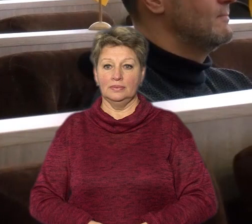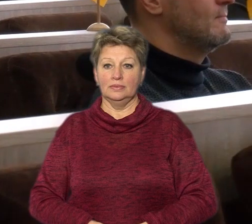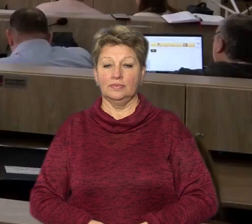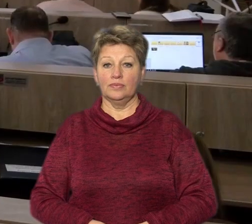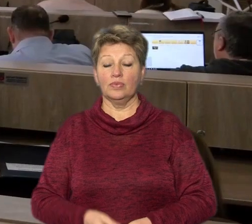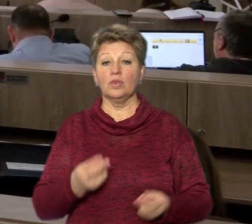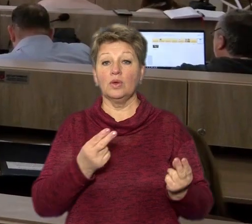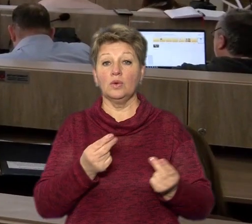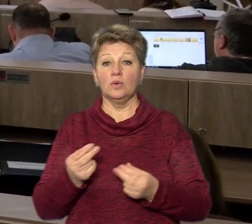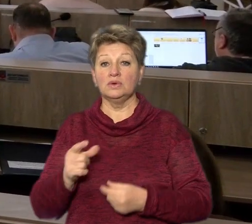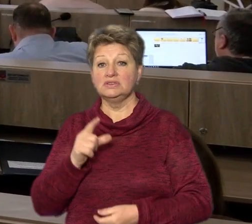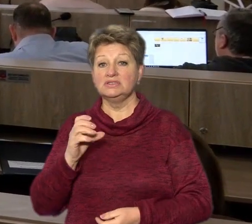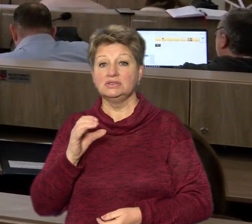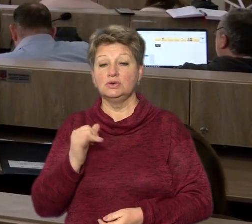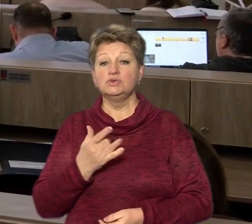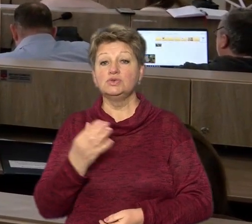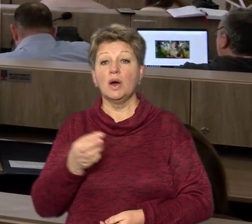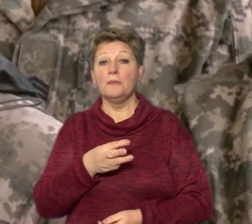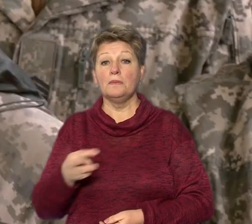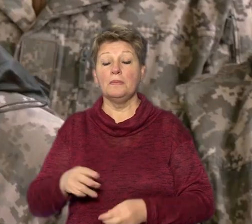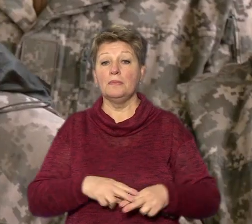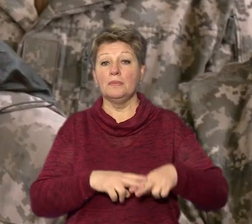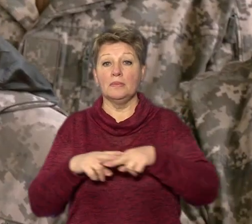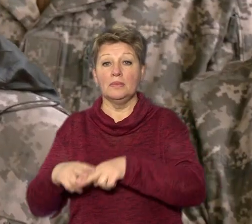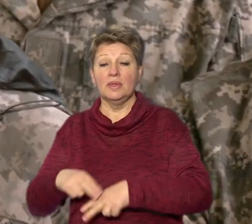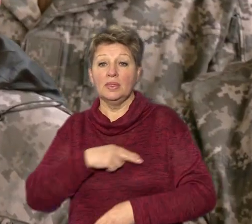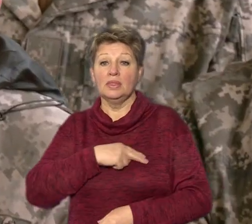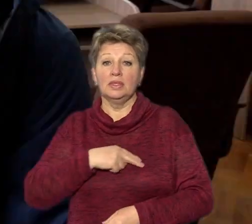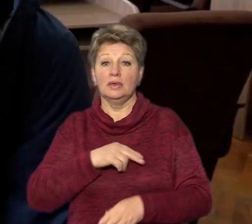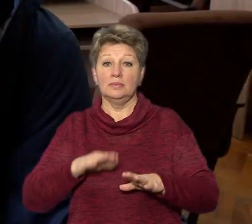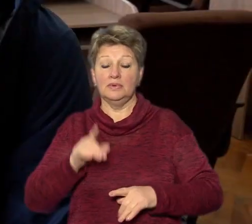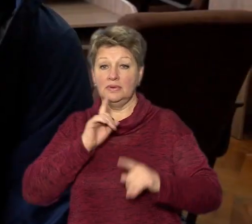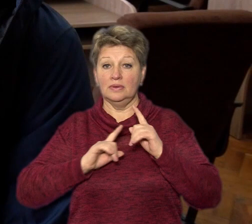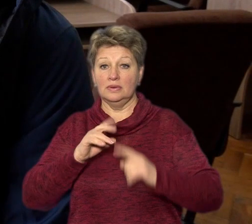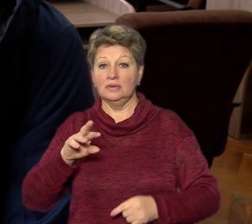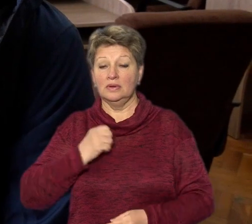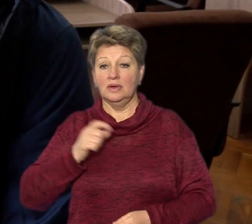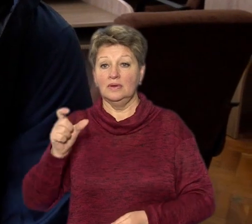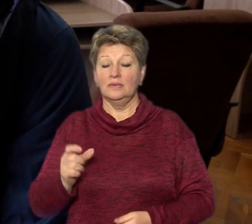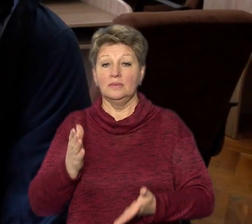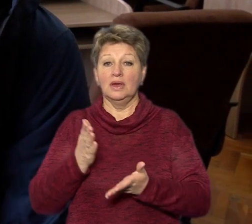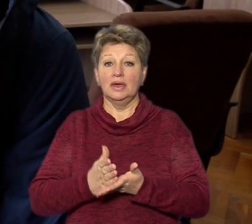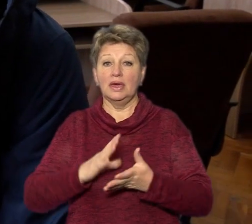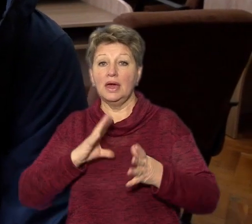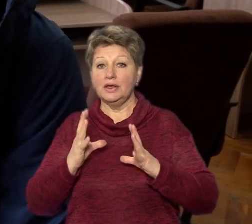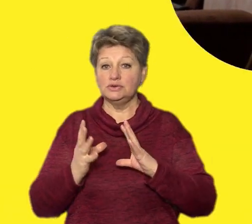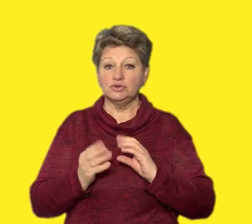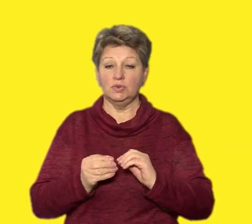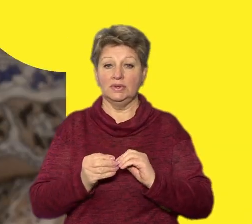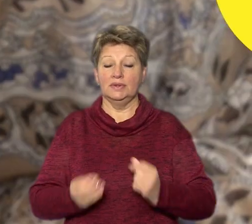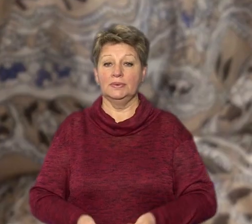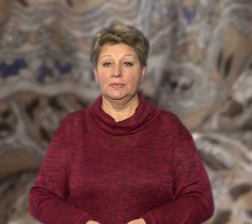Кошти на ЗСУ. Скільки мільйонів спрямували депутати міськради для військових? Є перші результати проміжні.